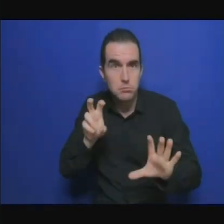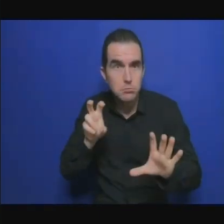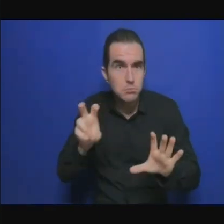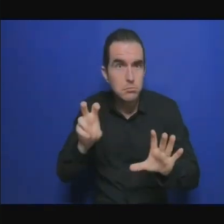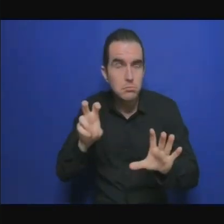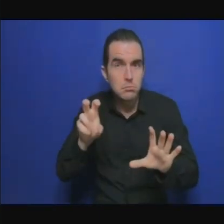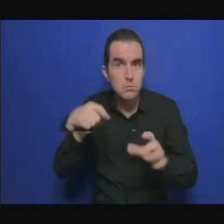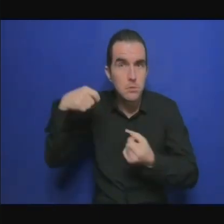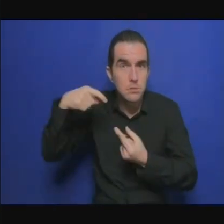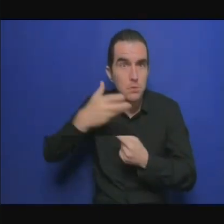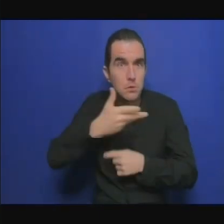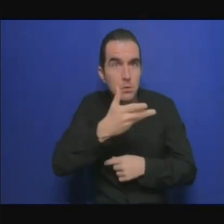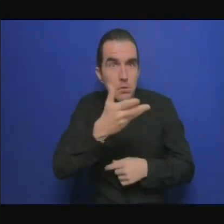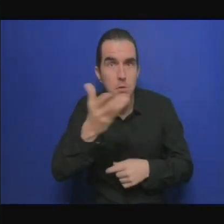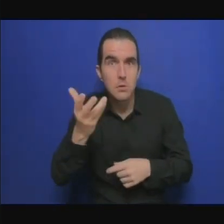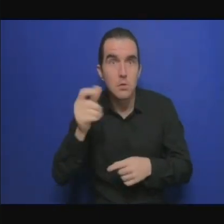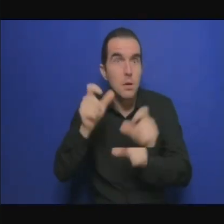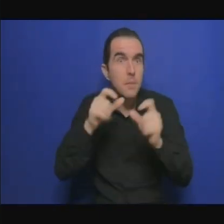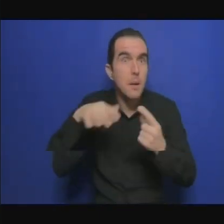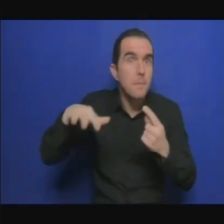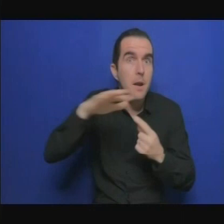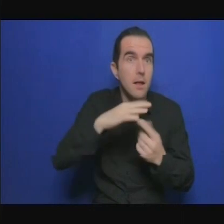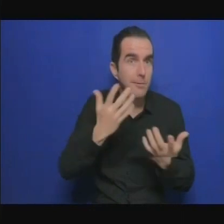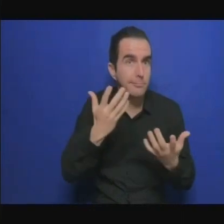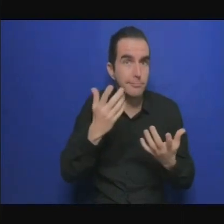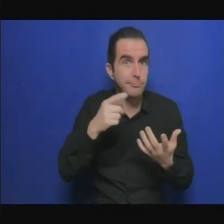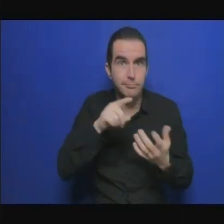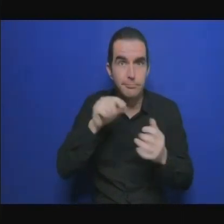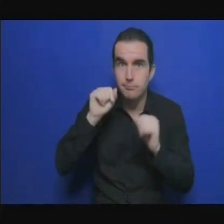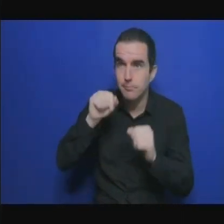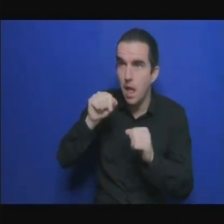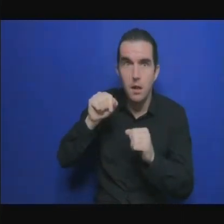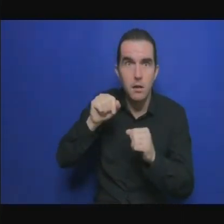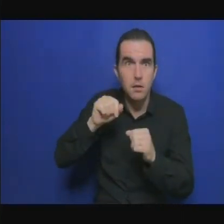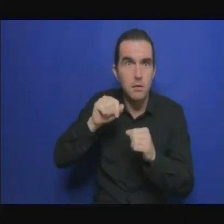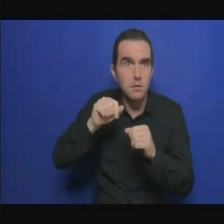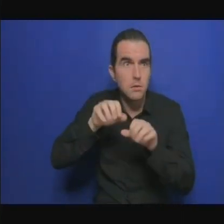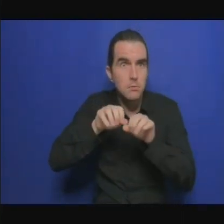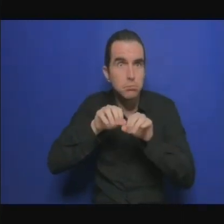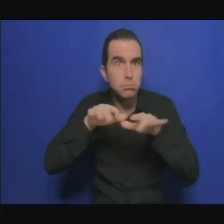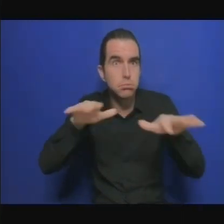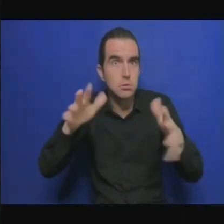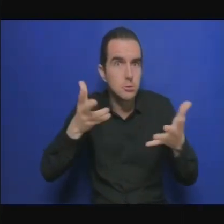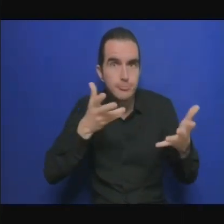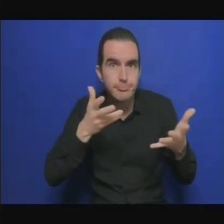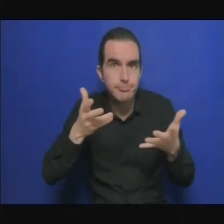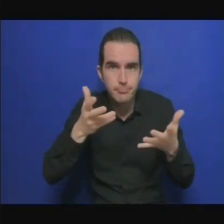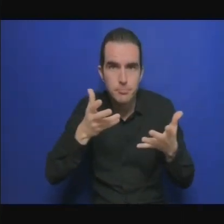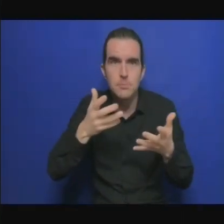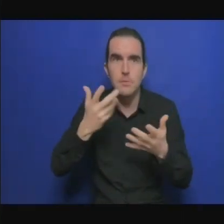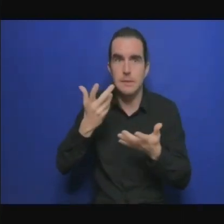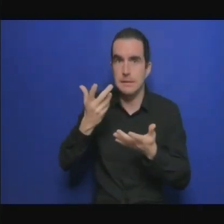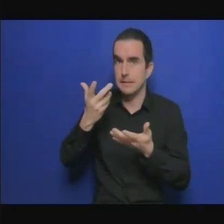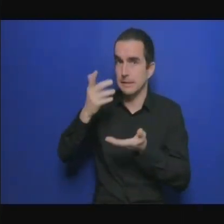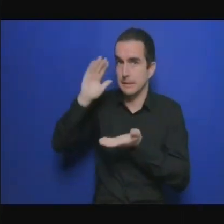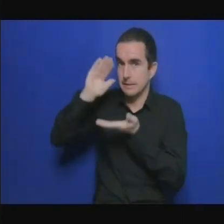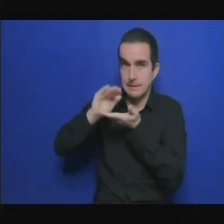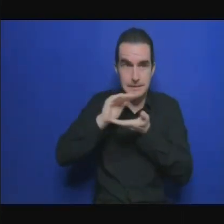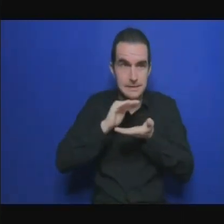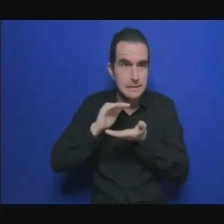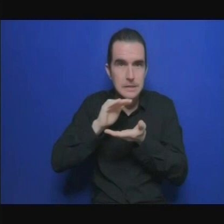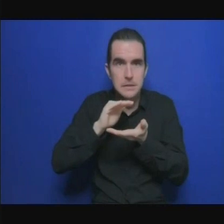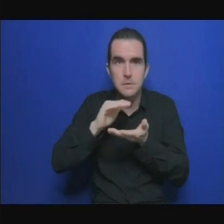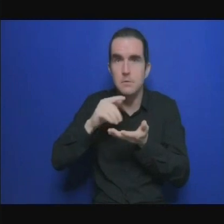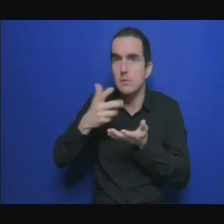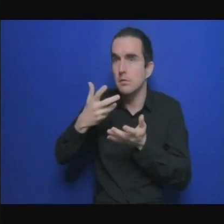le fait c'est que 60% de la population en Afrique n'a pas accès à cette électricité avec de fortes disparités entre les zones